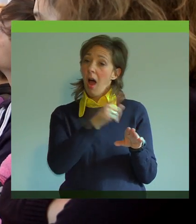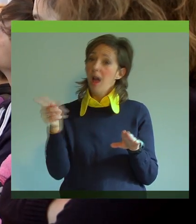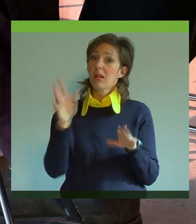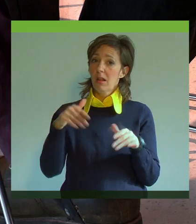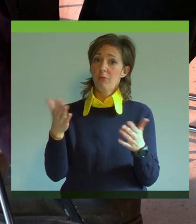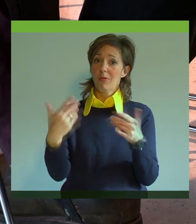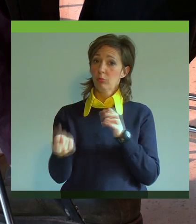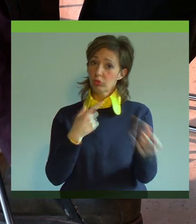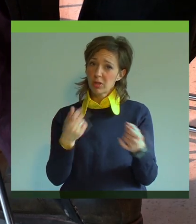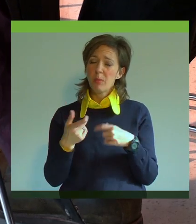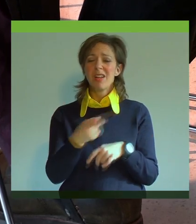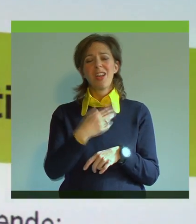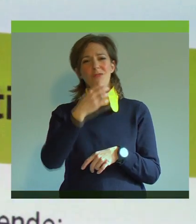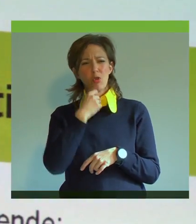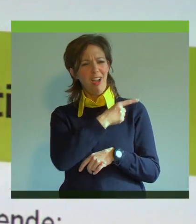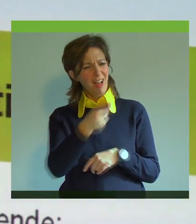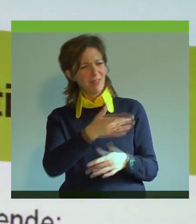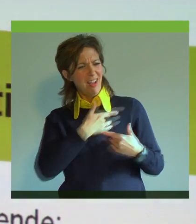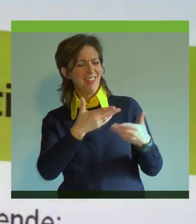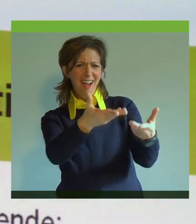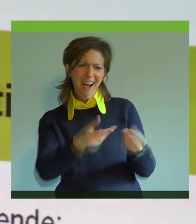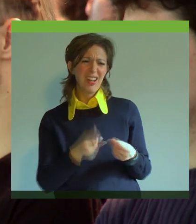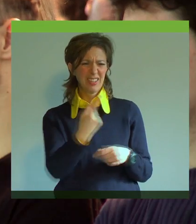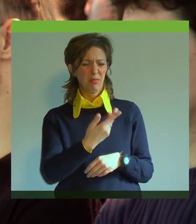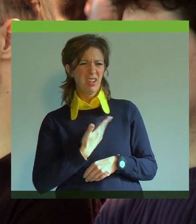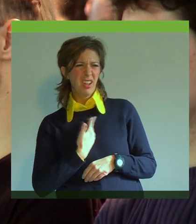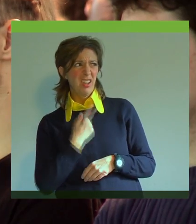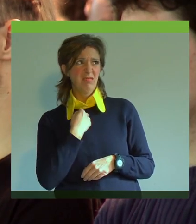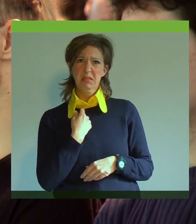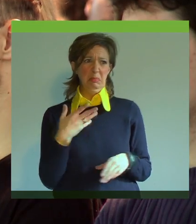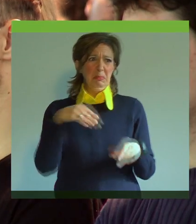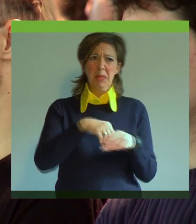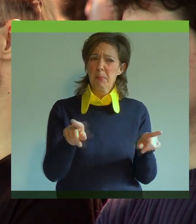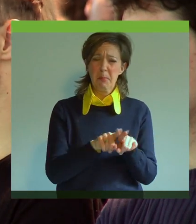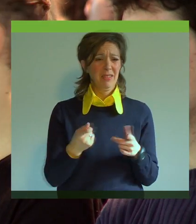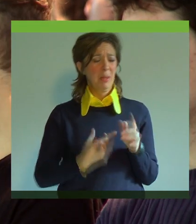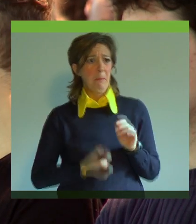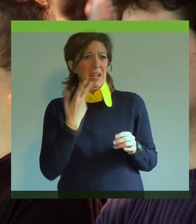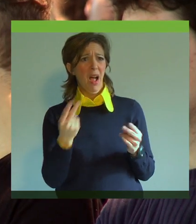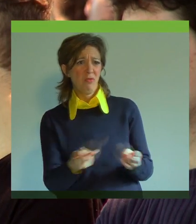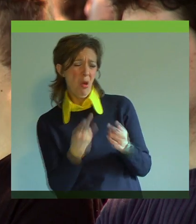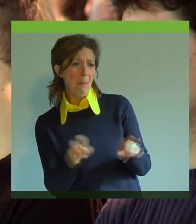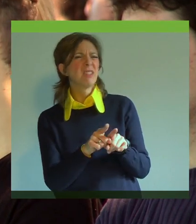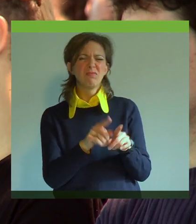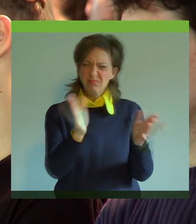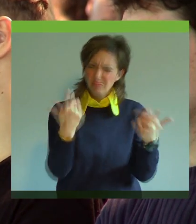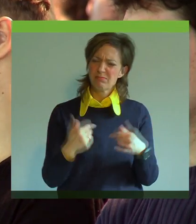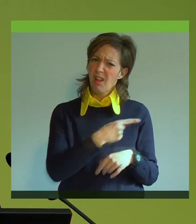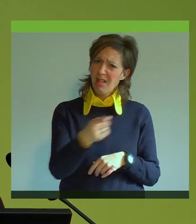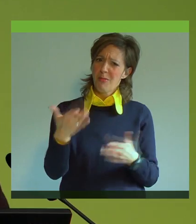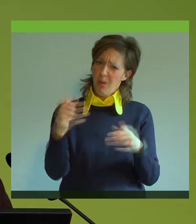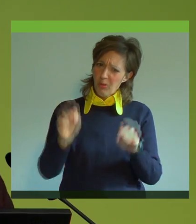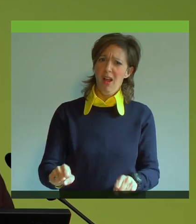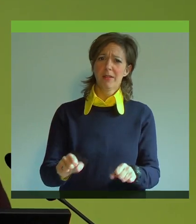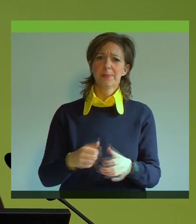können sich bewerben, aber wir möchten auch alle einladen, die vielleicht erstmal denken, da passe ich gar nicht hin in diese Begabtenförderung. Doch alle